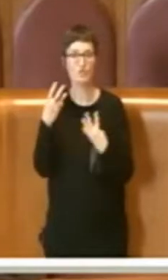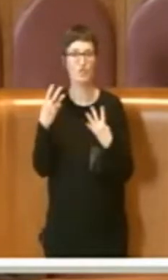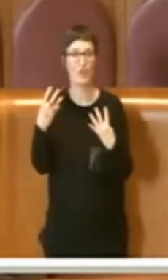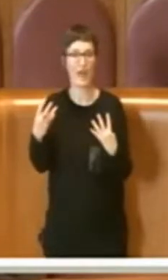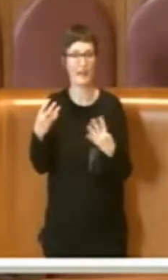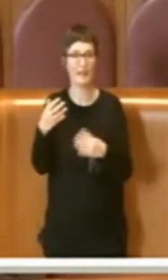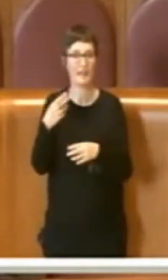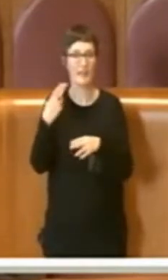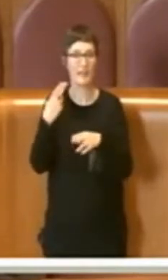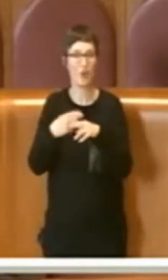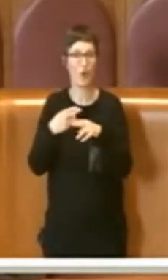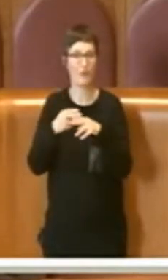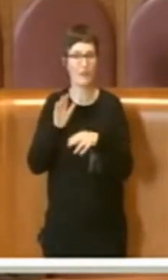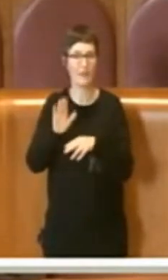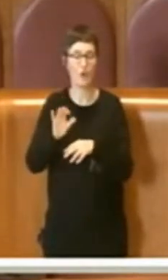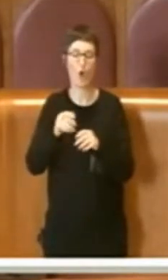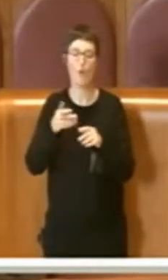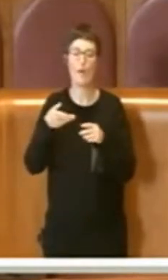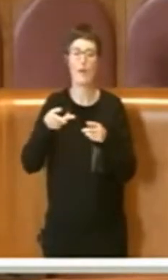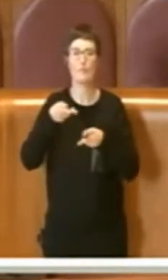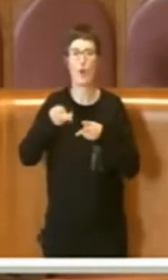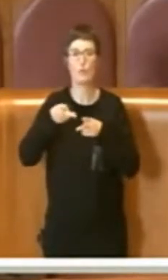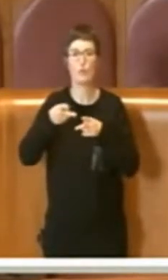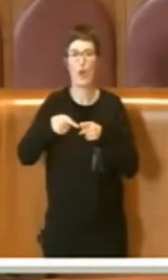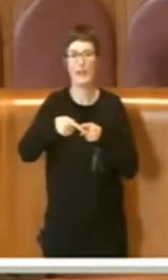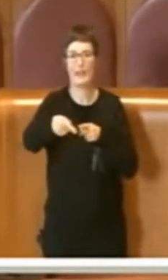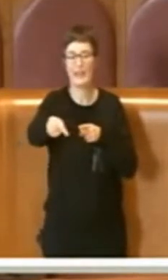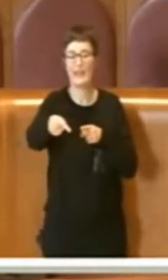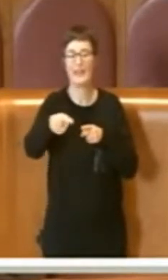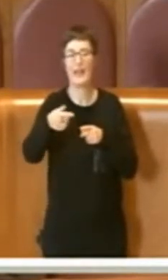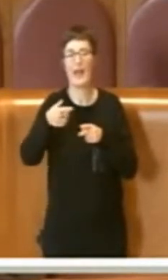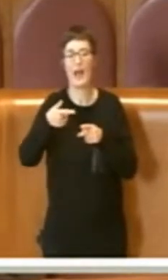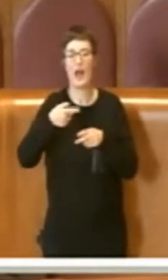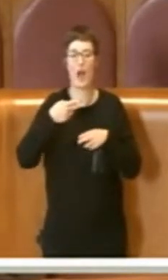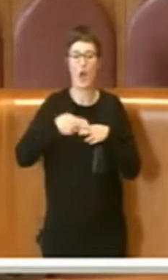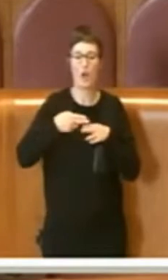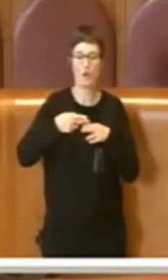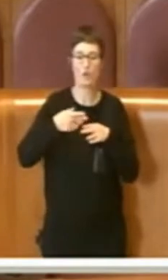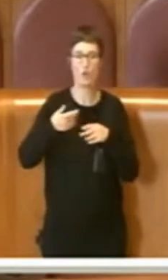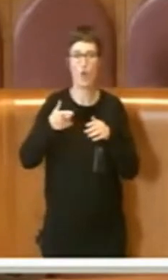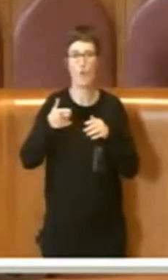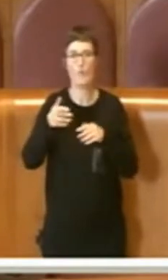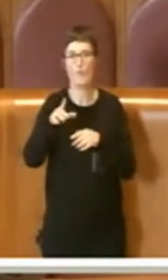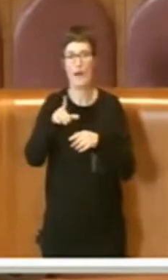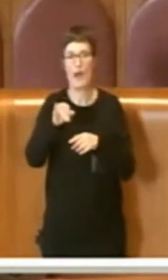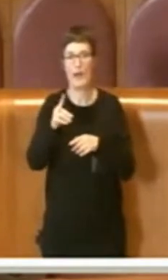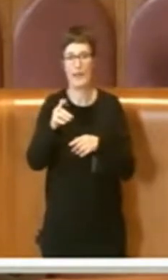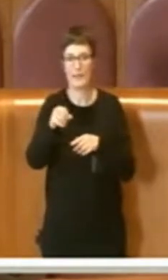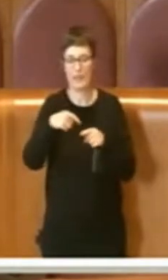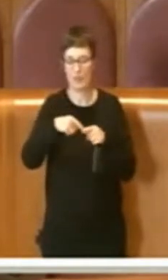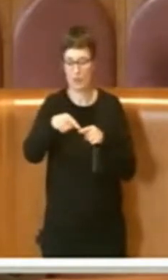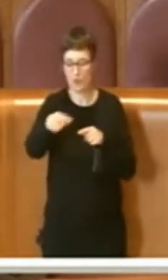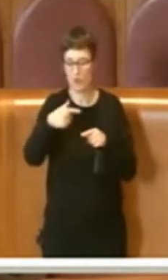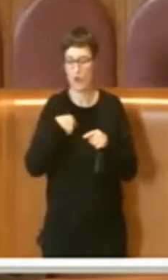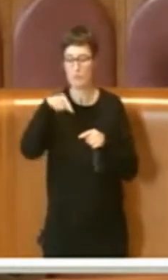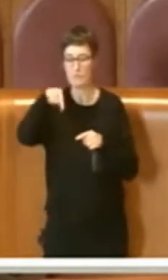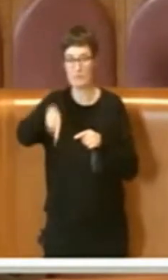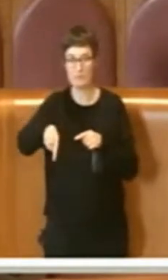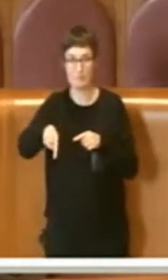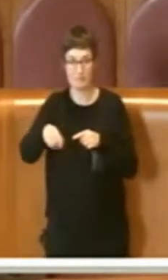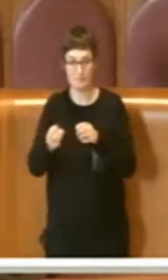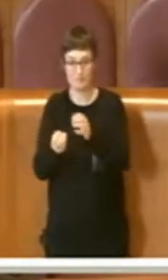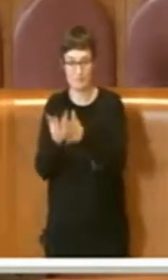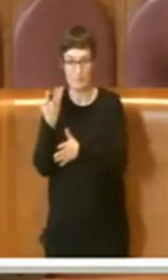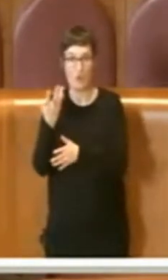Roma-Lido, quindi una nuova fermata della linea ferroviaria Roma-Lido, degli oneri derivanti